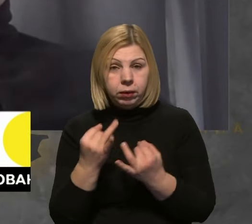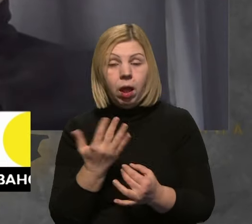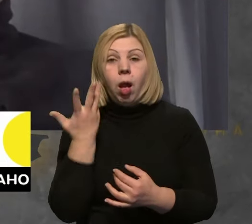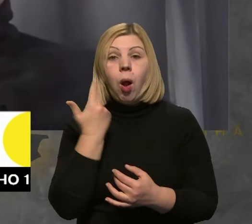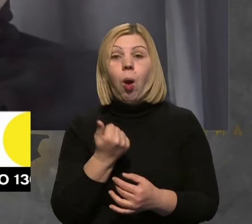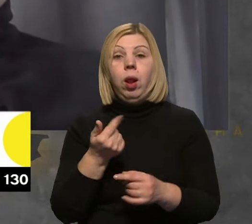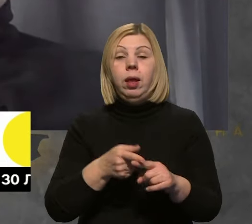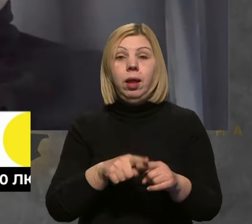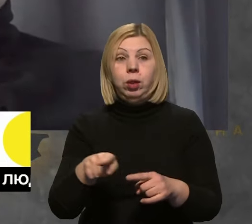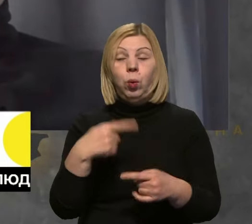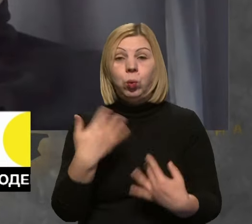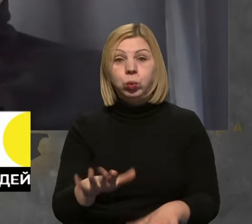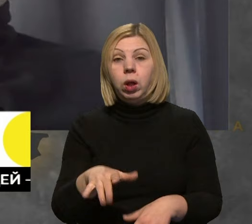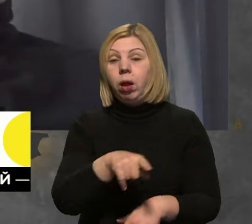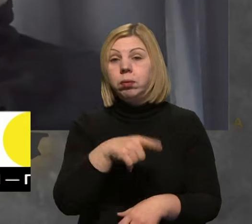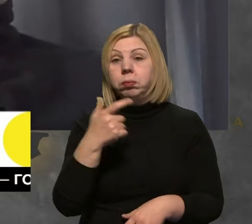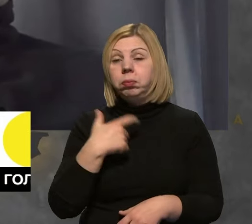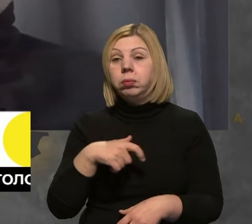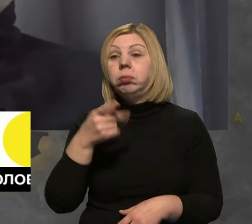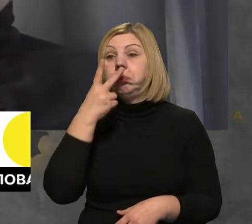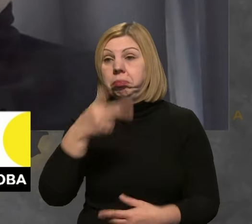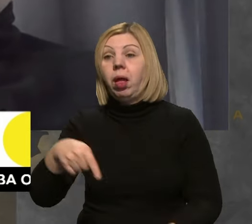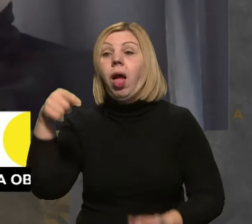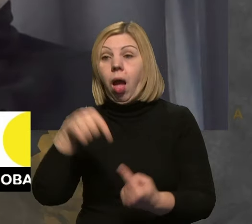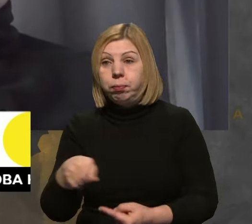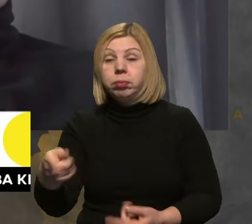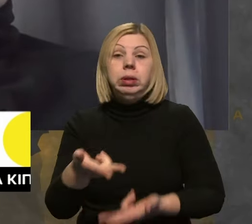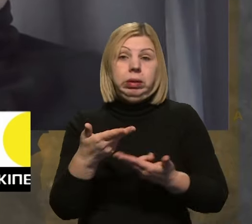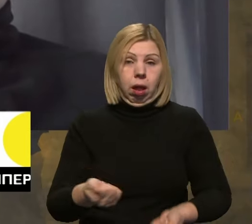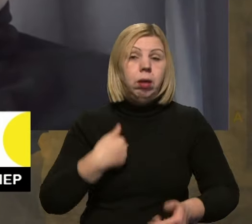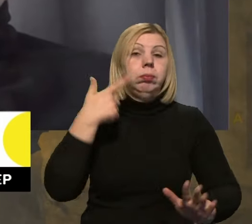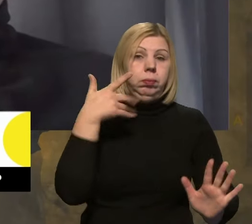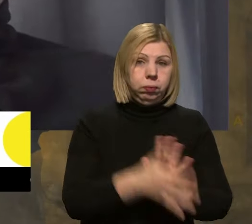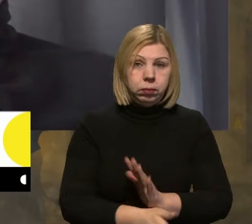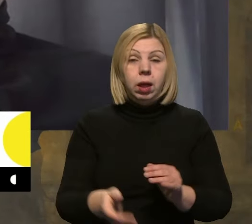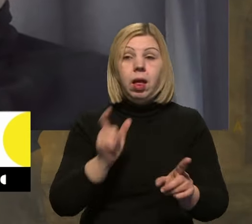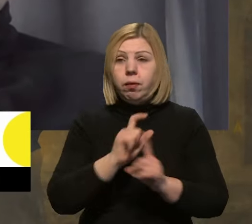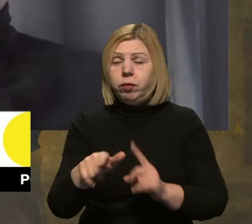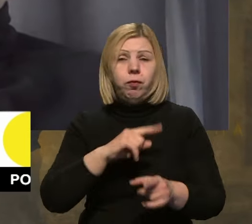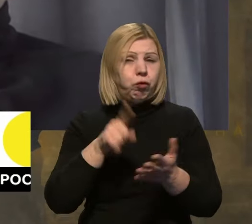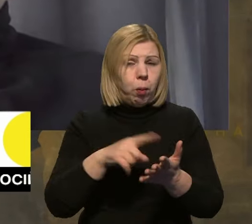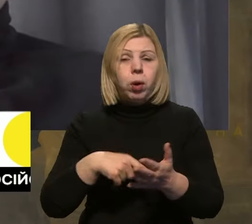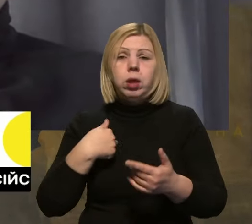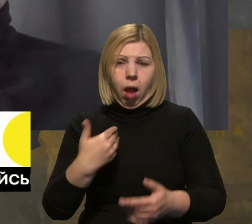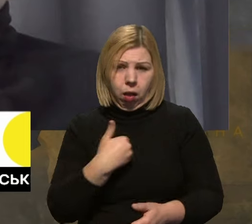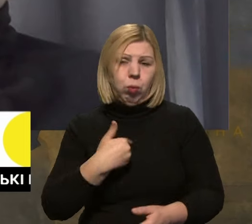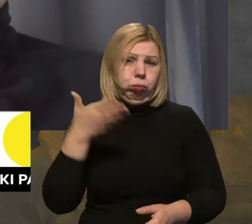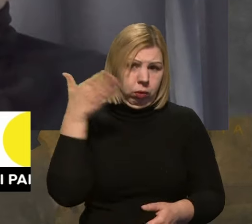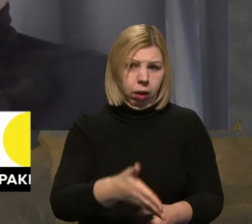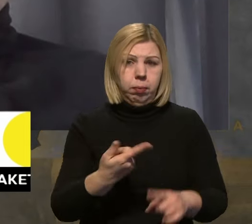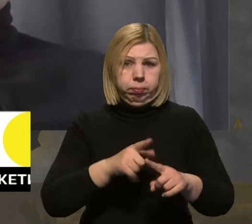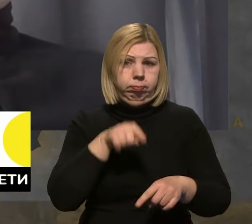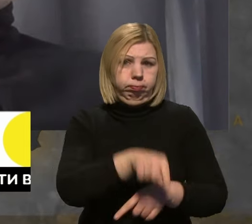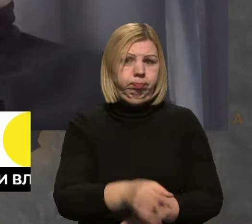частина бачить, що ця людина підходить, а людина каже, «Да, я зрозумів відповіді на всі питання, я хочу служити на цій посаді, в цій